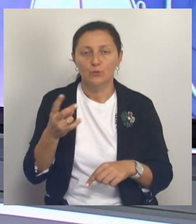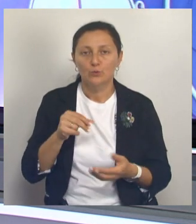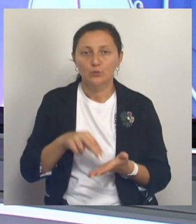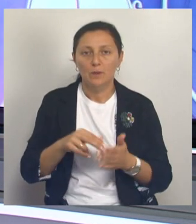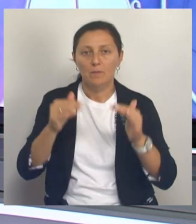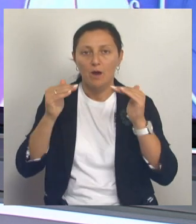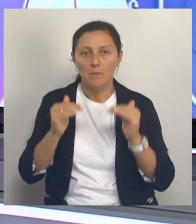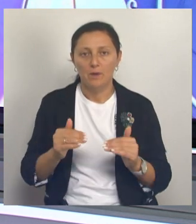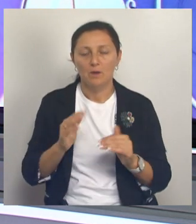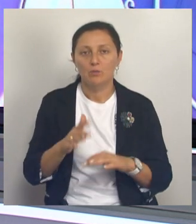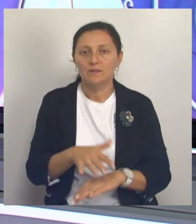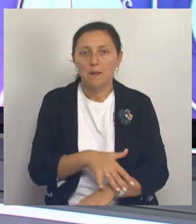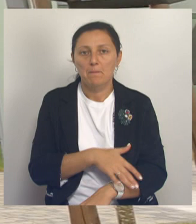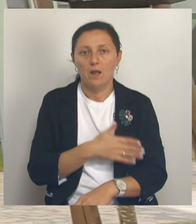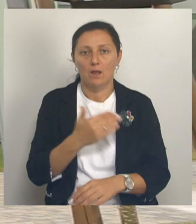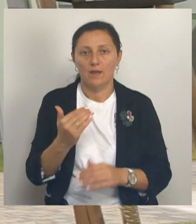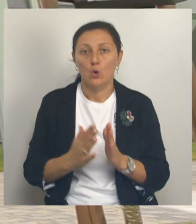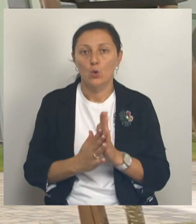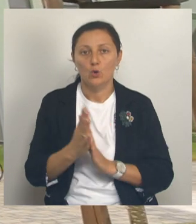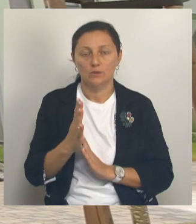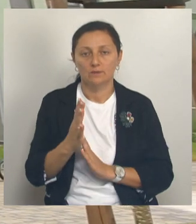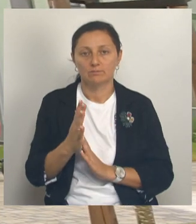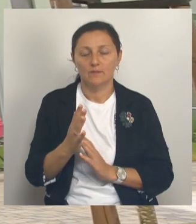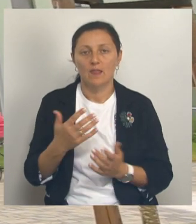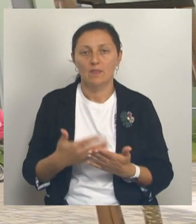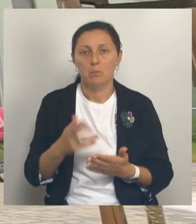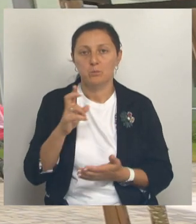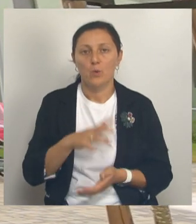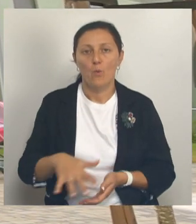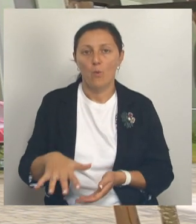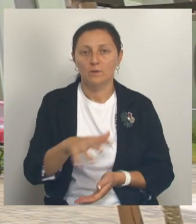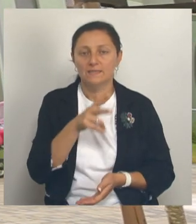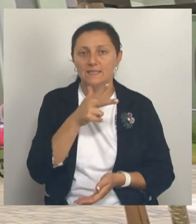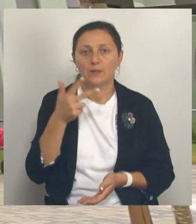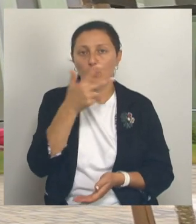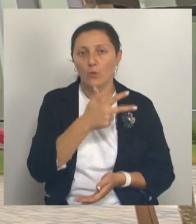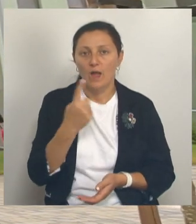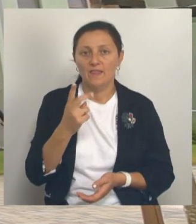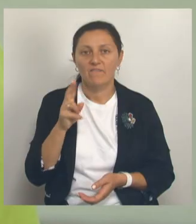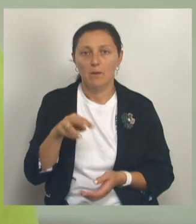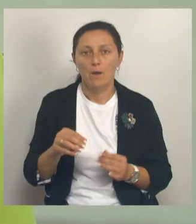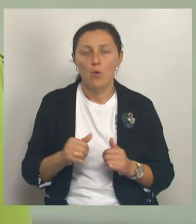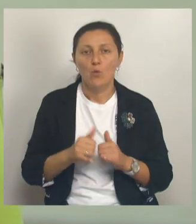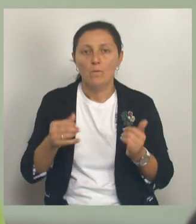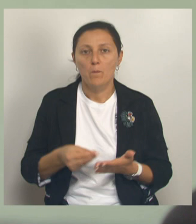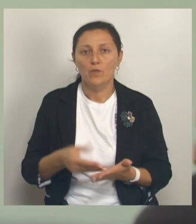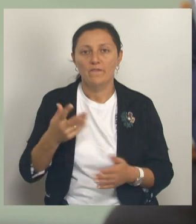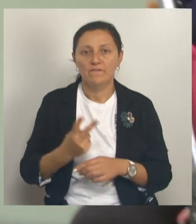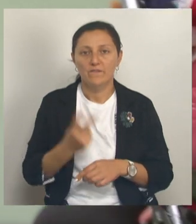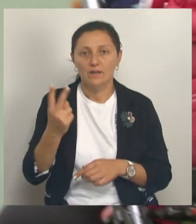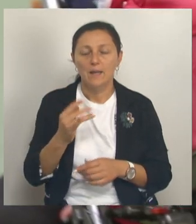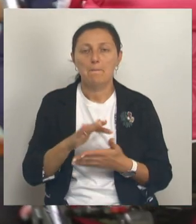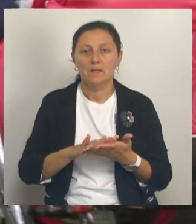то точно замедлит их нынешний безудержный рост. Так, в Белгородской области за три года квадратный метр подорожал уже почти вдвое и